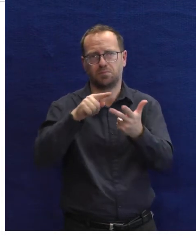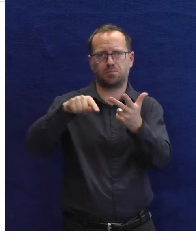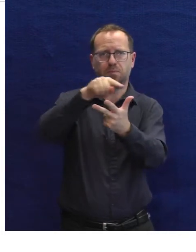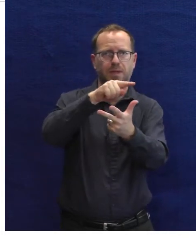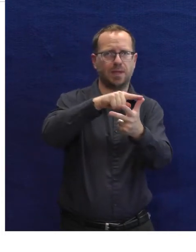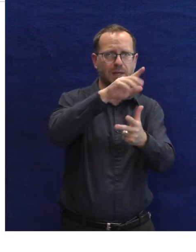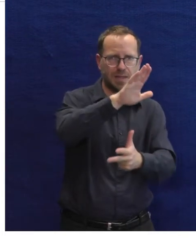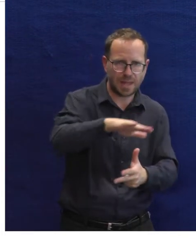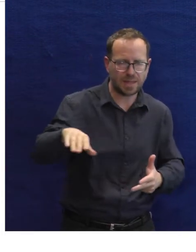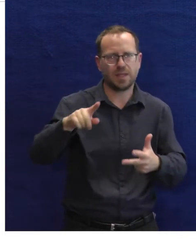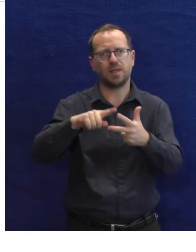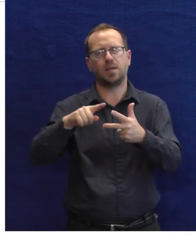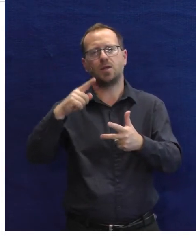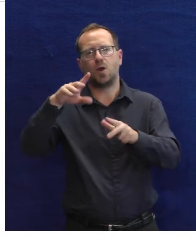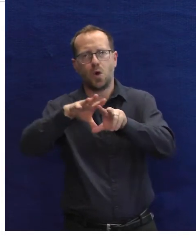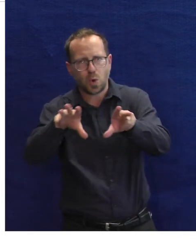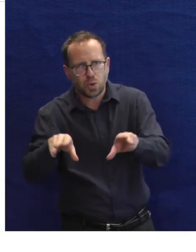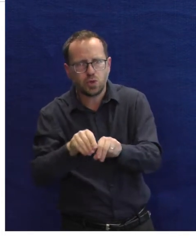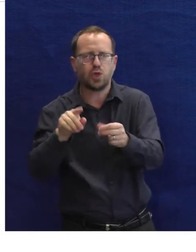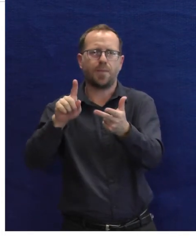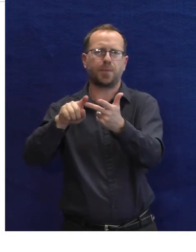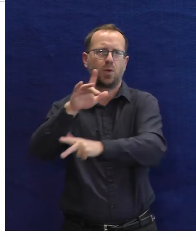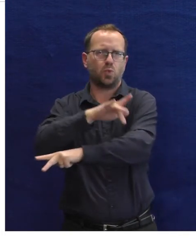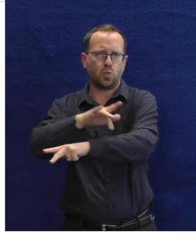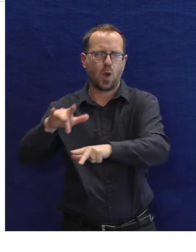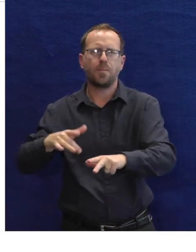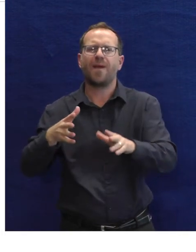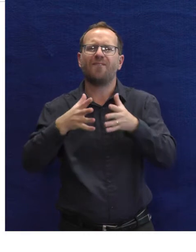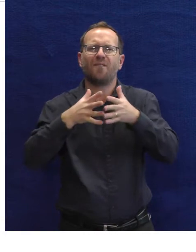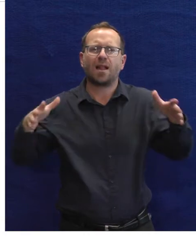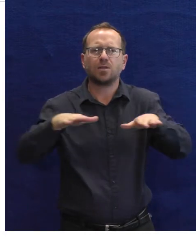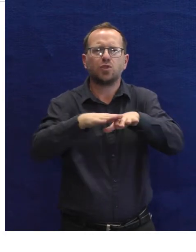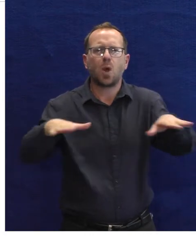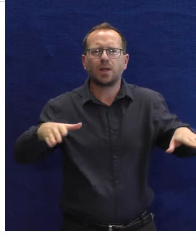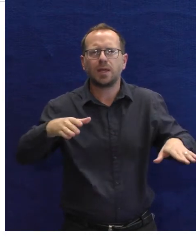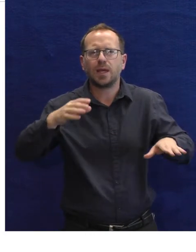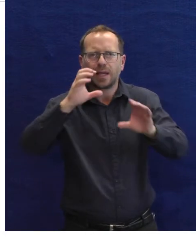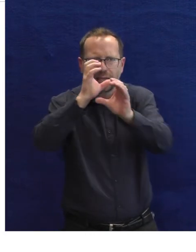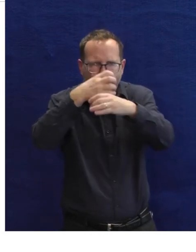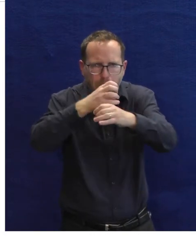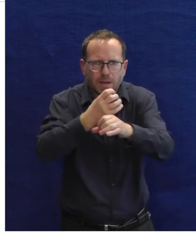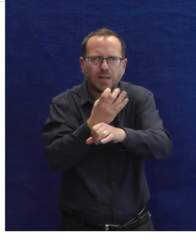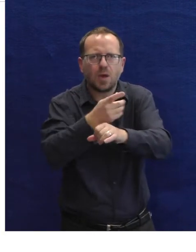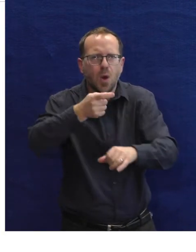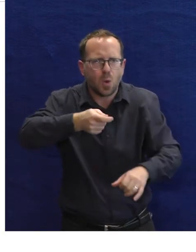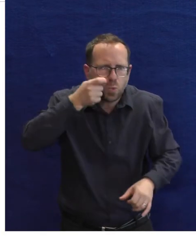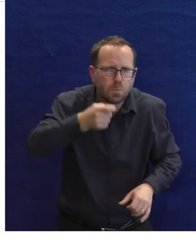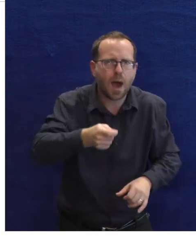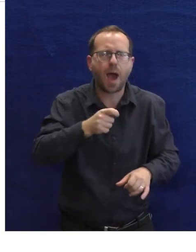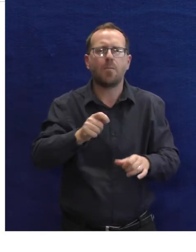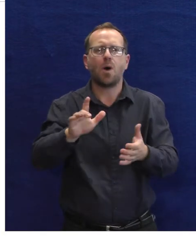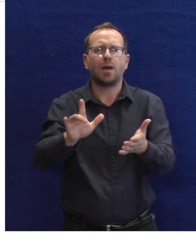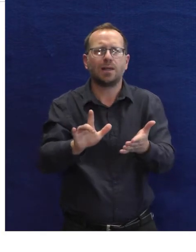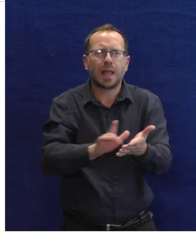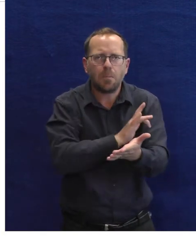potřebují. V téhle skupině se nejčastěji půjčují velké stolní kamerové lupy